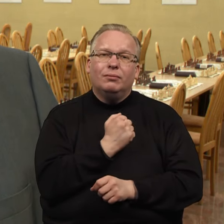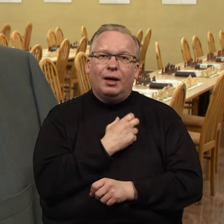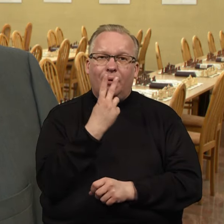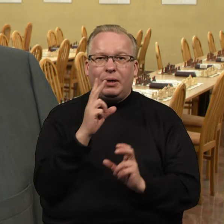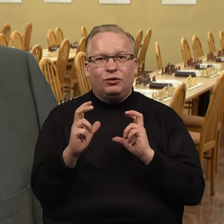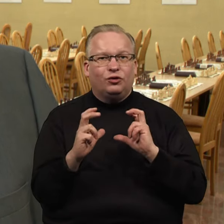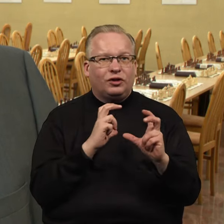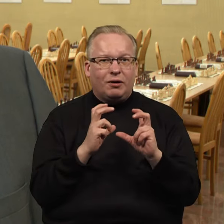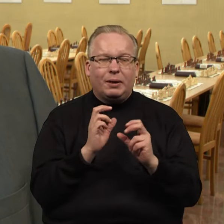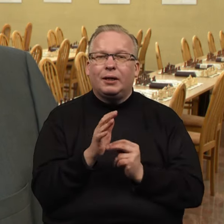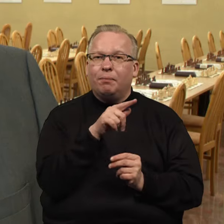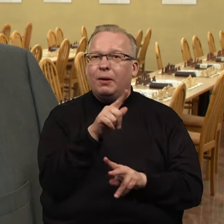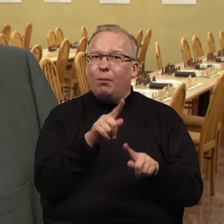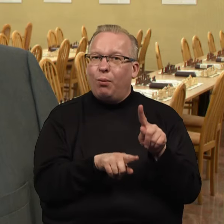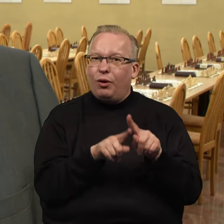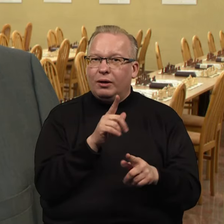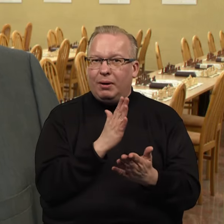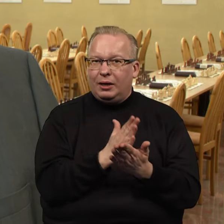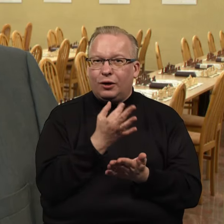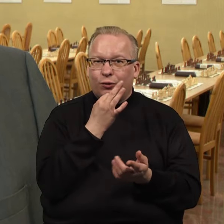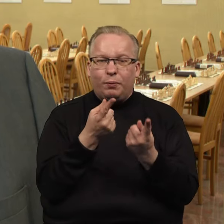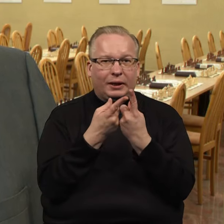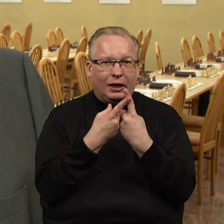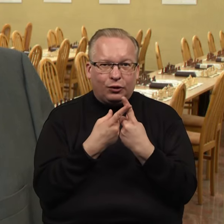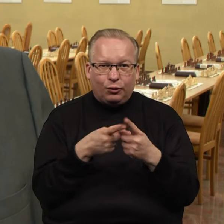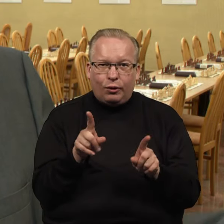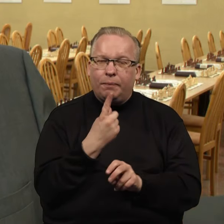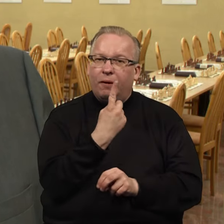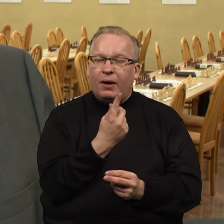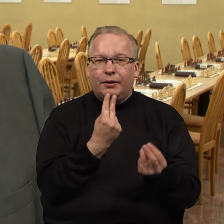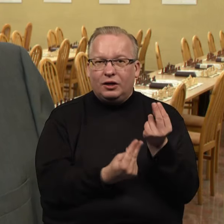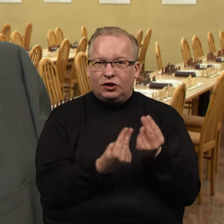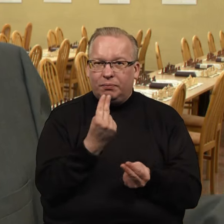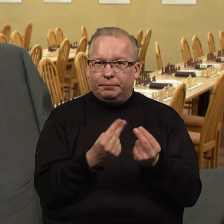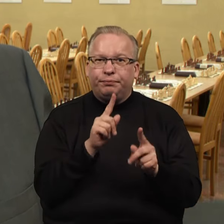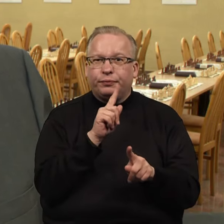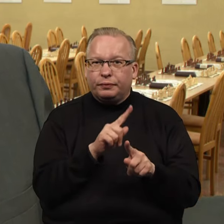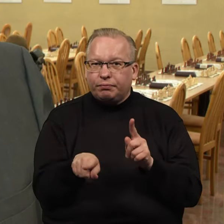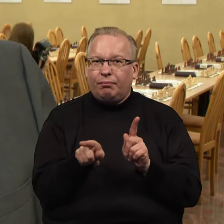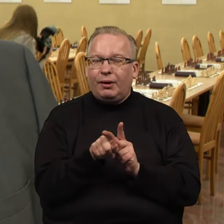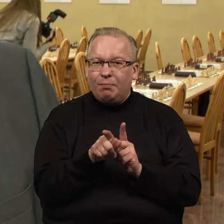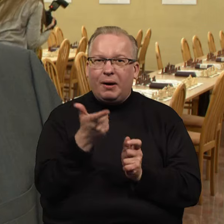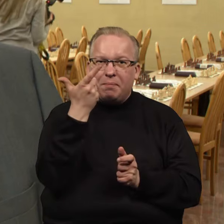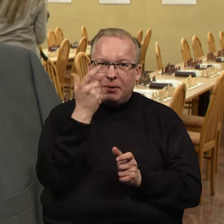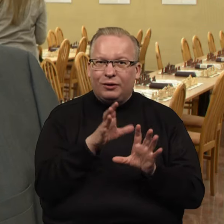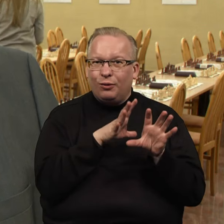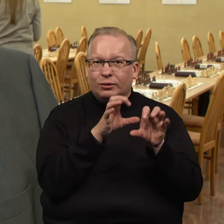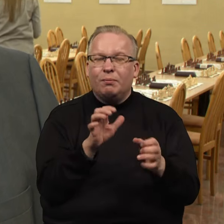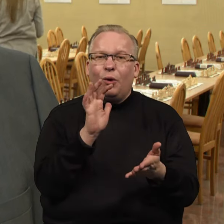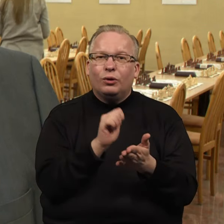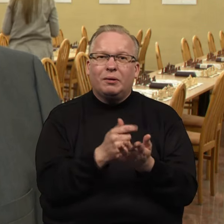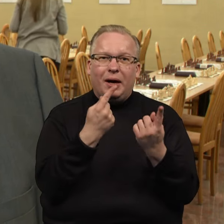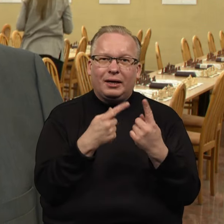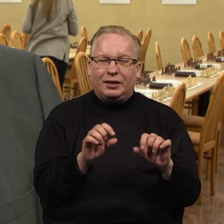šachmat, kad politika yra kiek kitokia ir ten gali vienas žaidimas pradėti boksuotis, gali užsiminti kitą